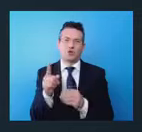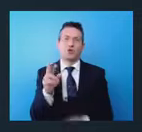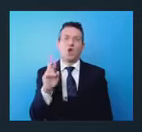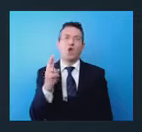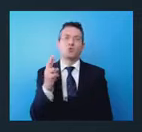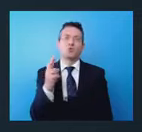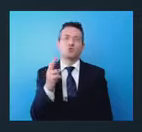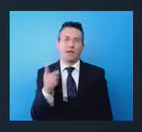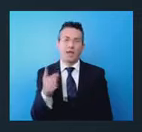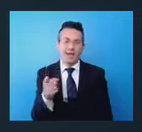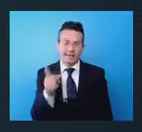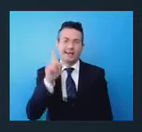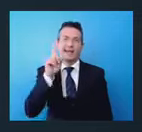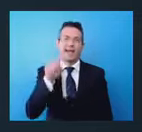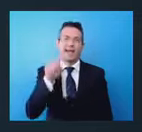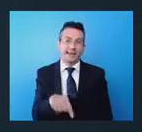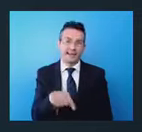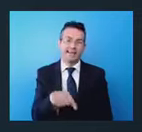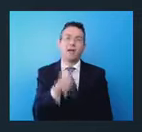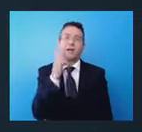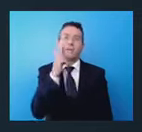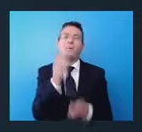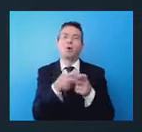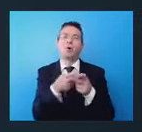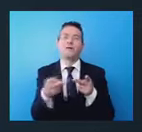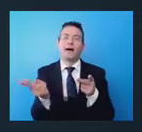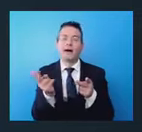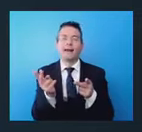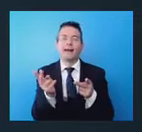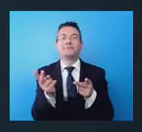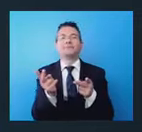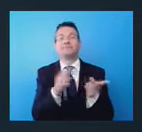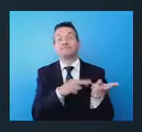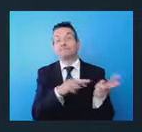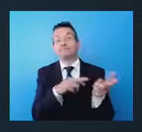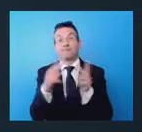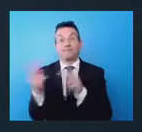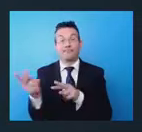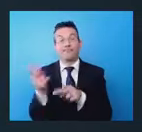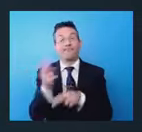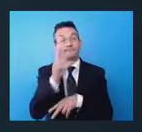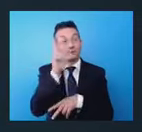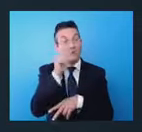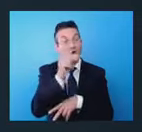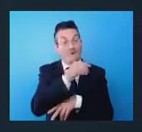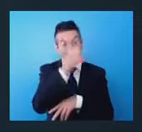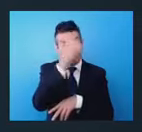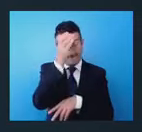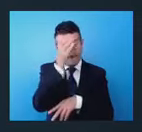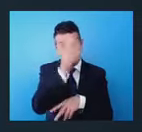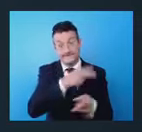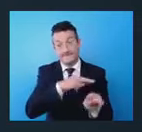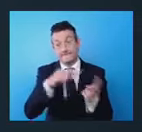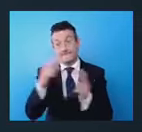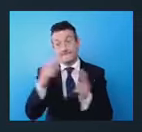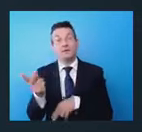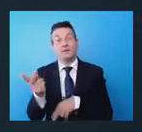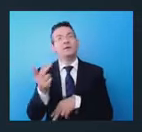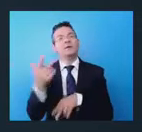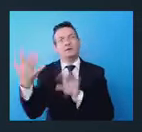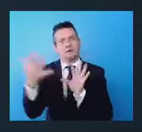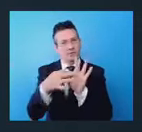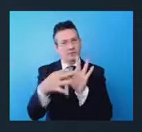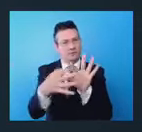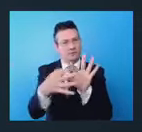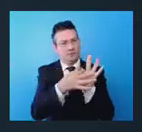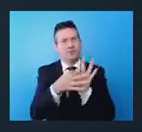anche provare a fare il trasferimento della conoscenza, cioè non soltanto creare link strategici tra le